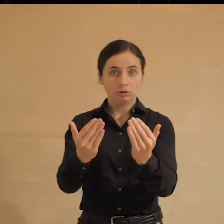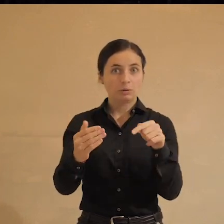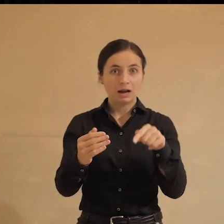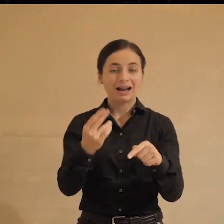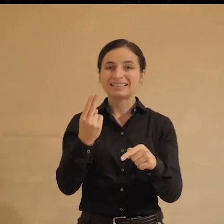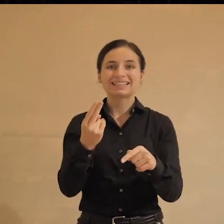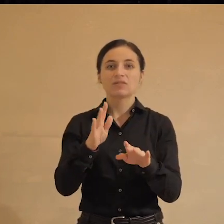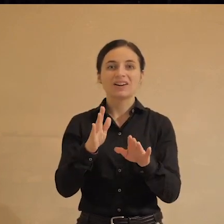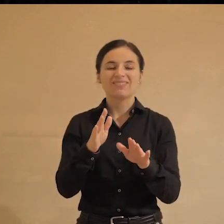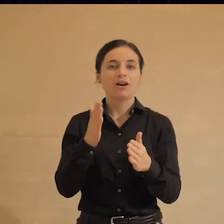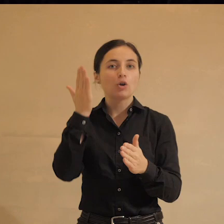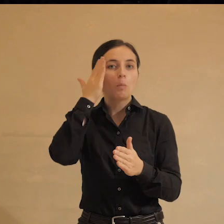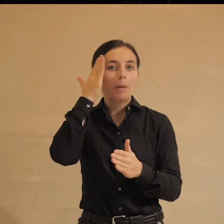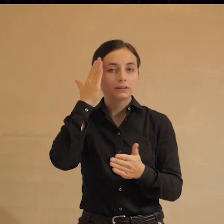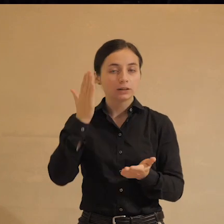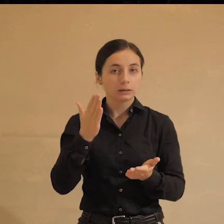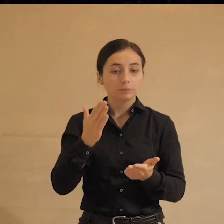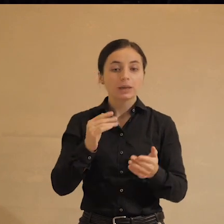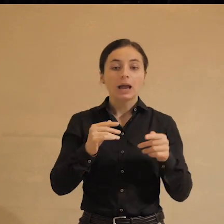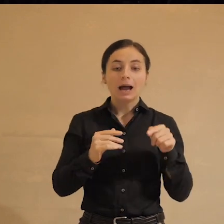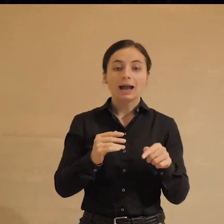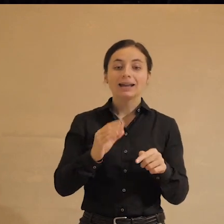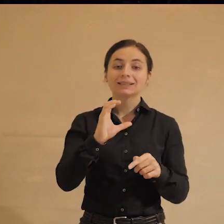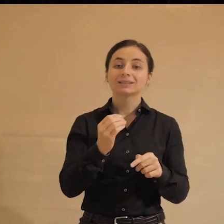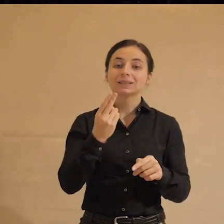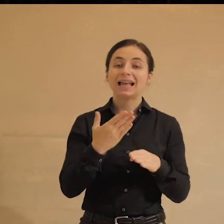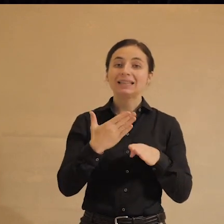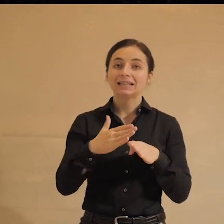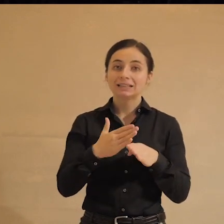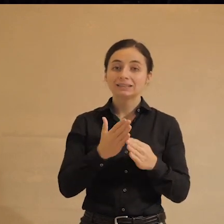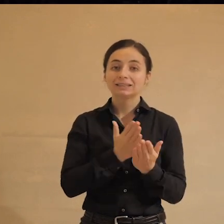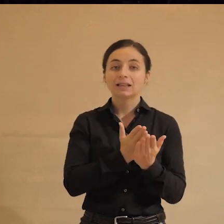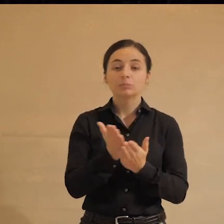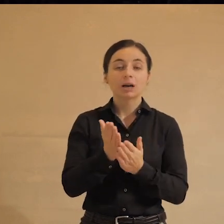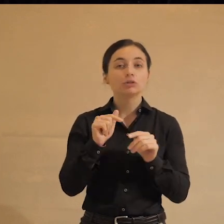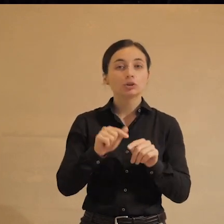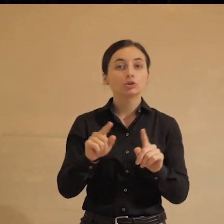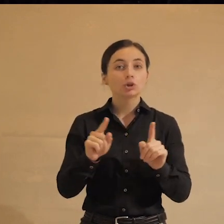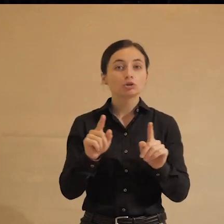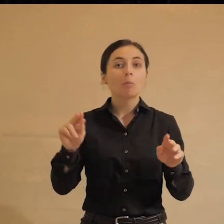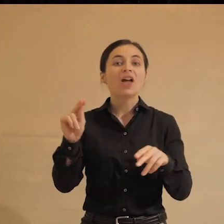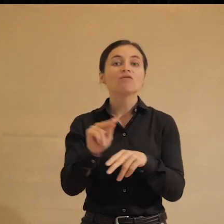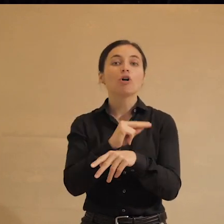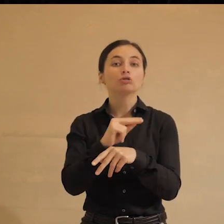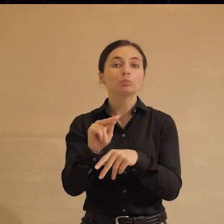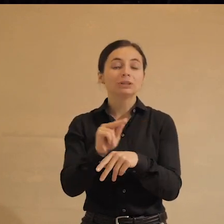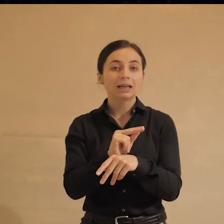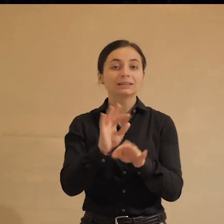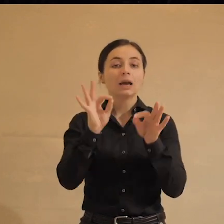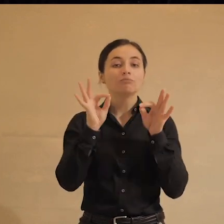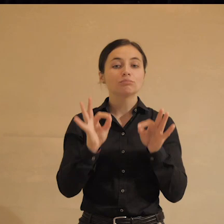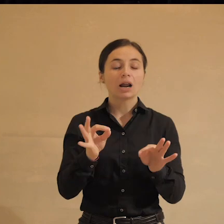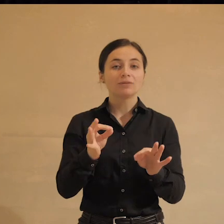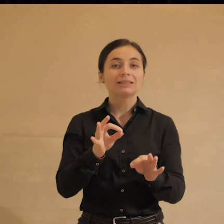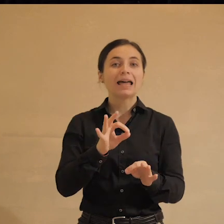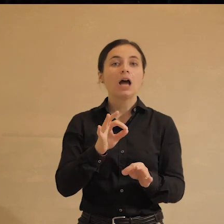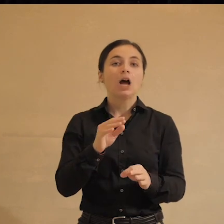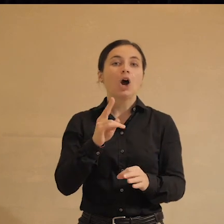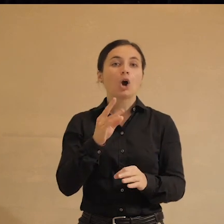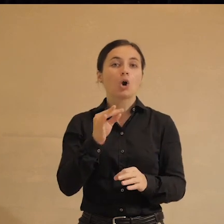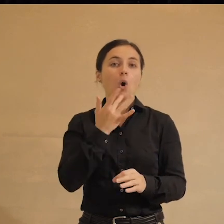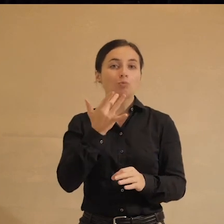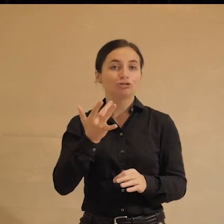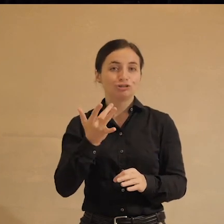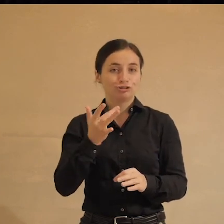не цифровыми методами. Вот этот самый социальный кредит направлен скорее на то, чтобы воспитать правильного коммунистического человека,